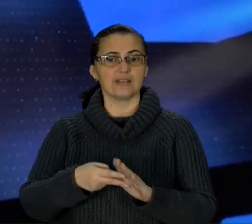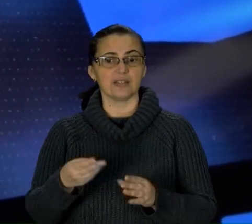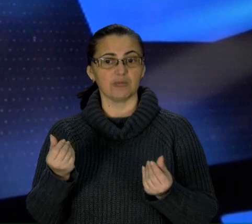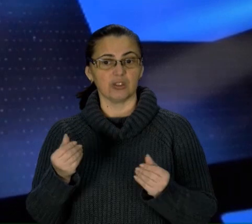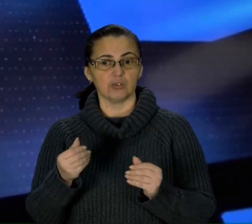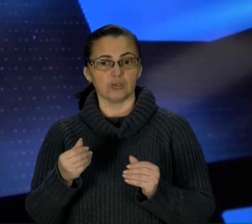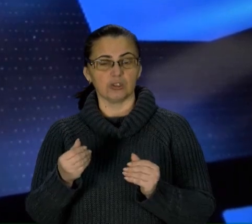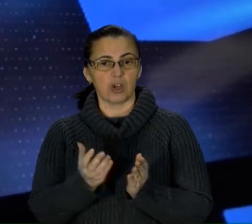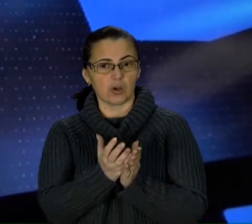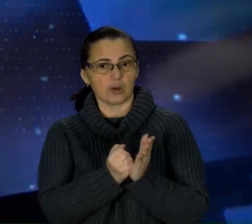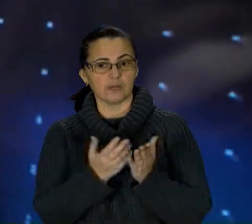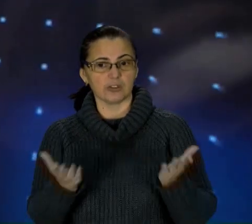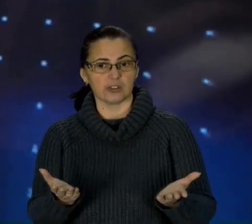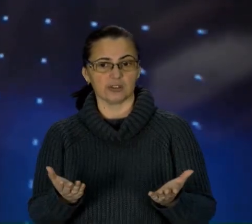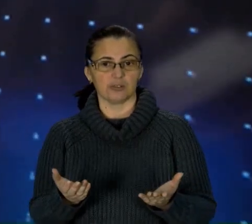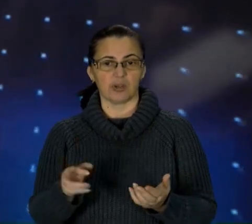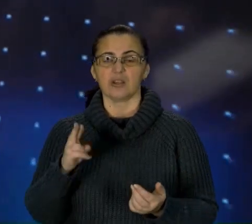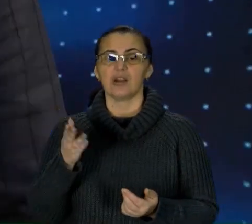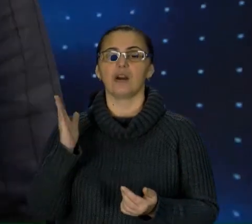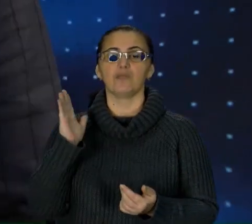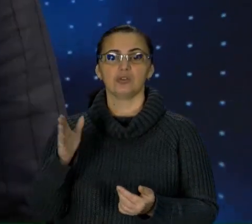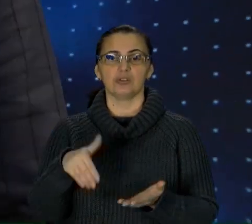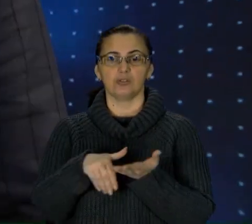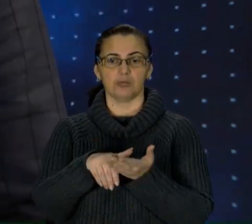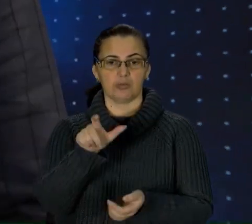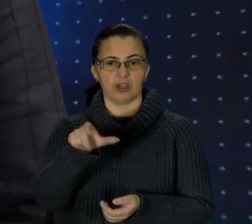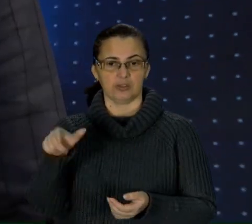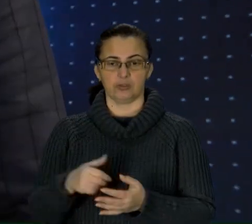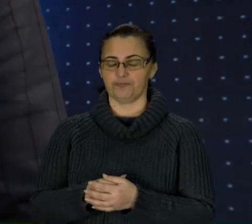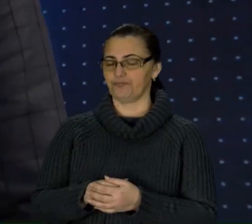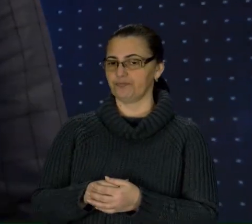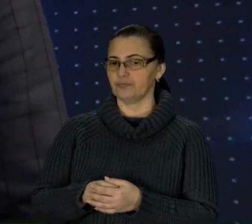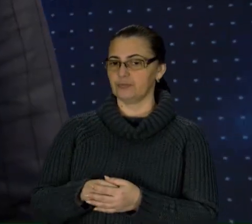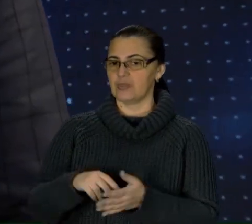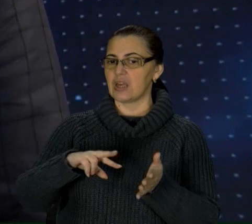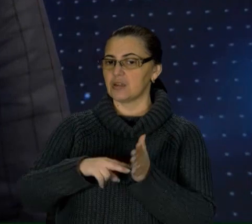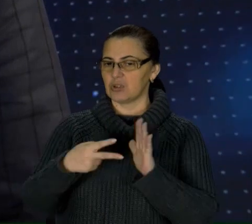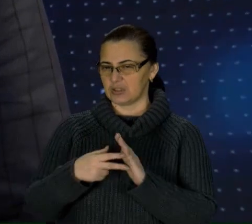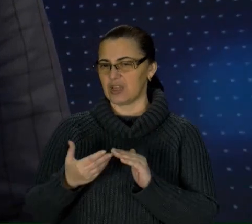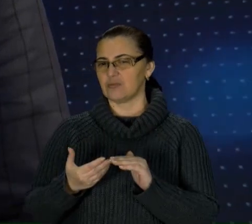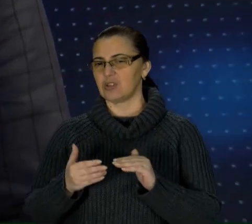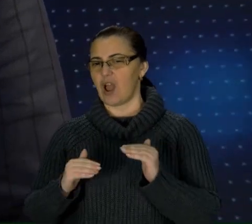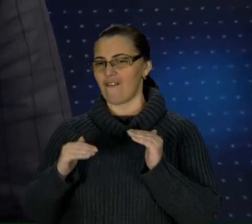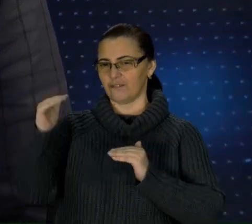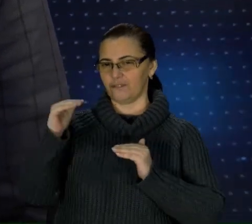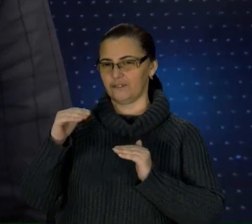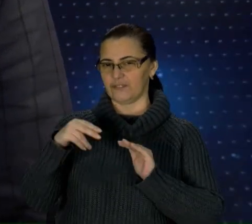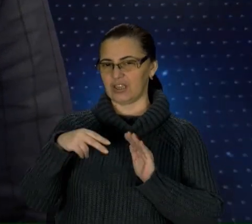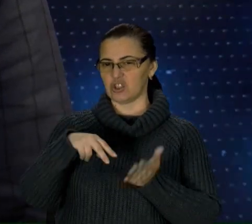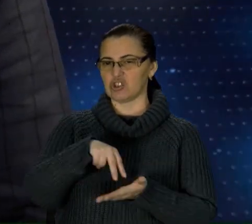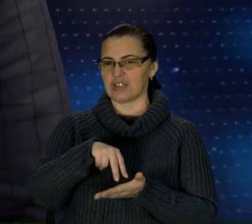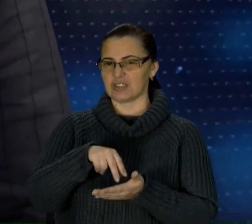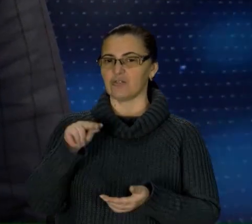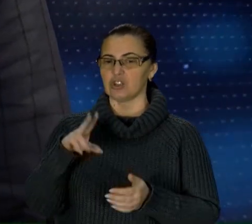позачальникам діяти? Як ви будете їм допомагати? Звичайно, там передбачена вища ставка, чим 7% річних.